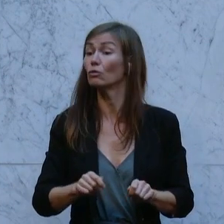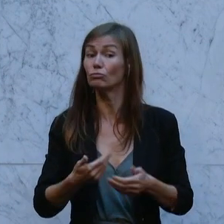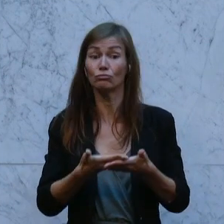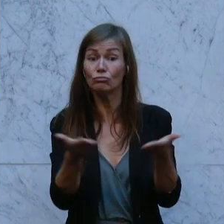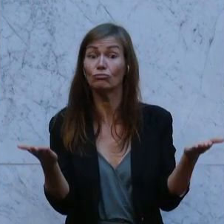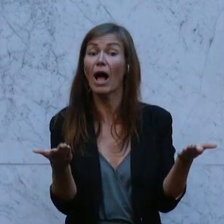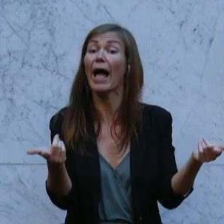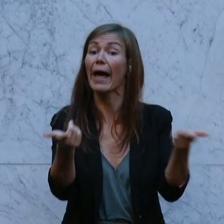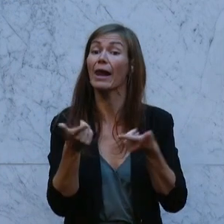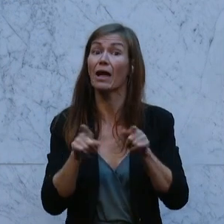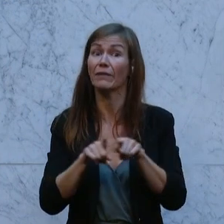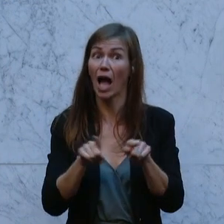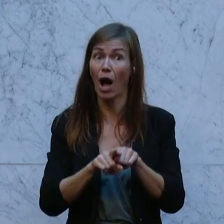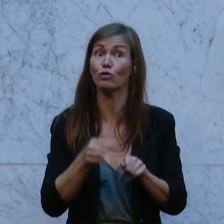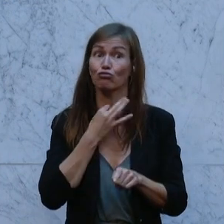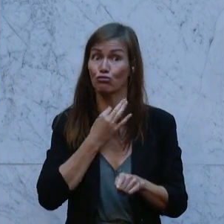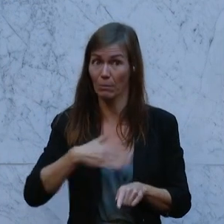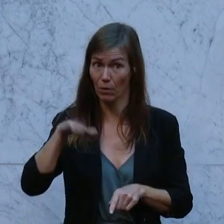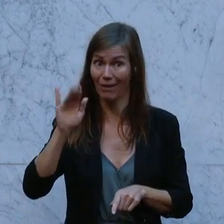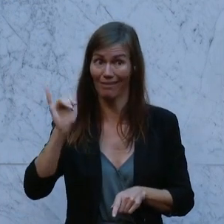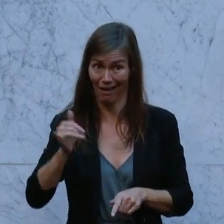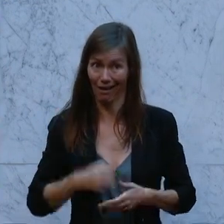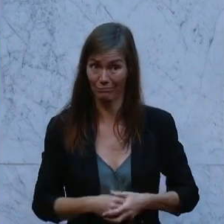lebenden Menschen mit uns gemeinsam zu beschließen. Danke.